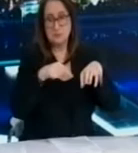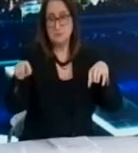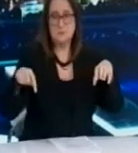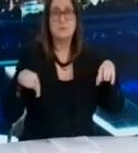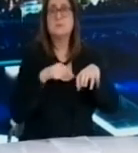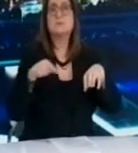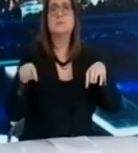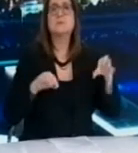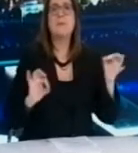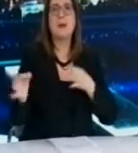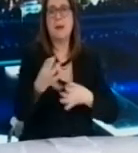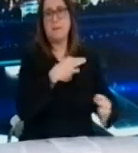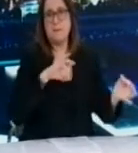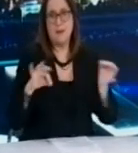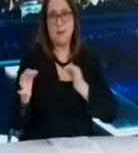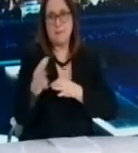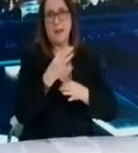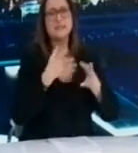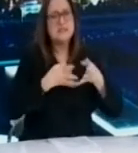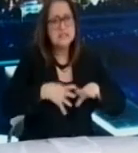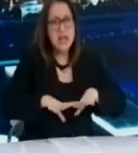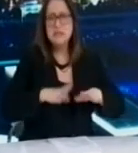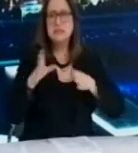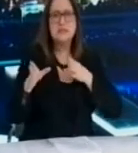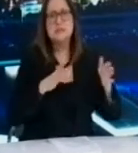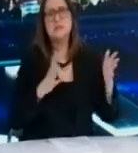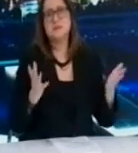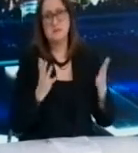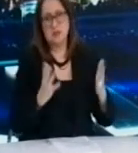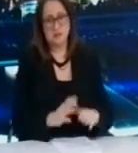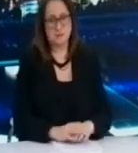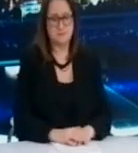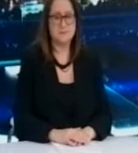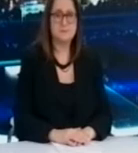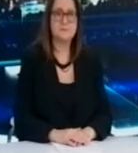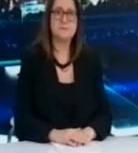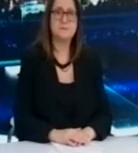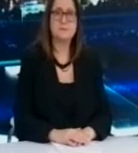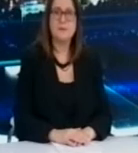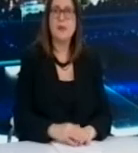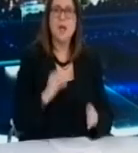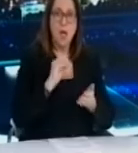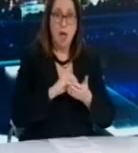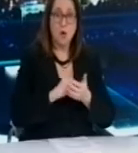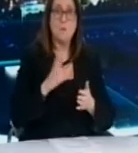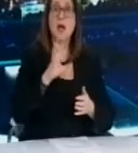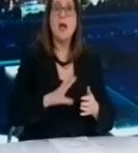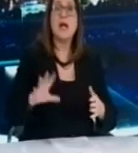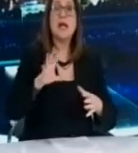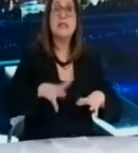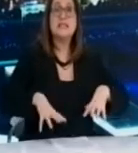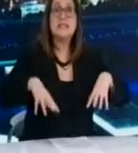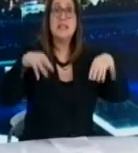και από την ειχνηλάτηση των στενών επαφών τους. Στο επίπεδο αυξημένου κινδύνου κόκκινο εντάσσεται επίσης και η περιφερειακή ενότητα ΣΥΡΟΥ